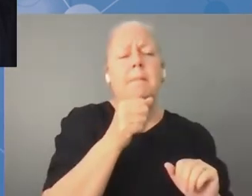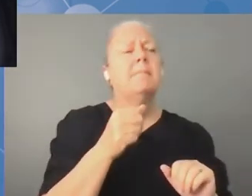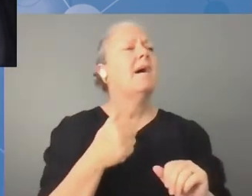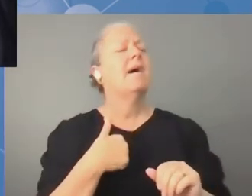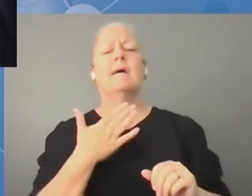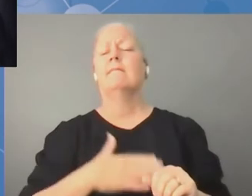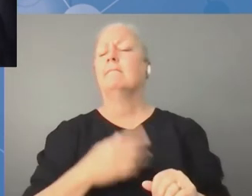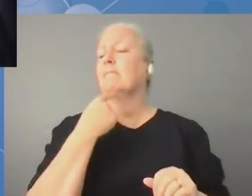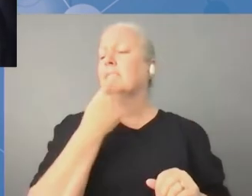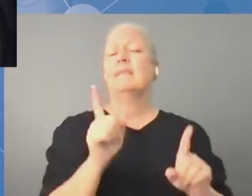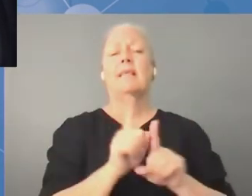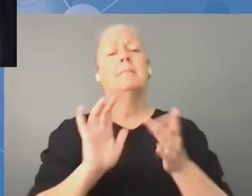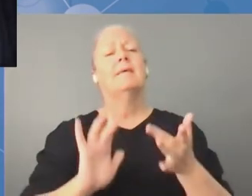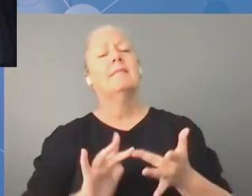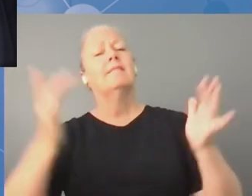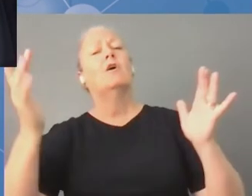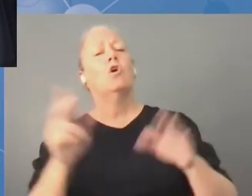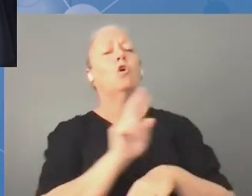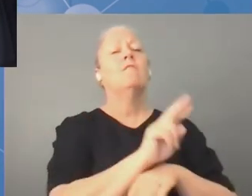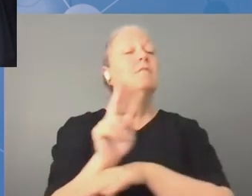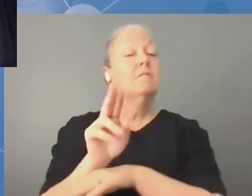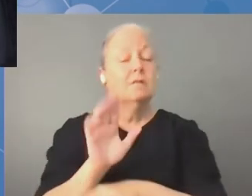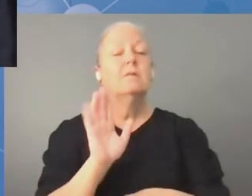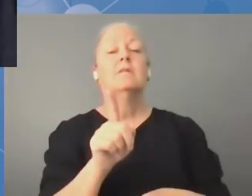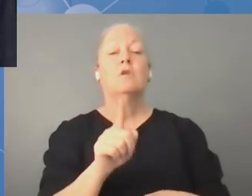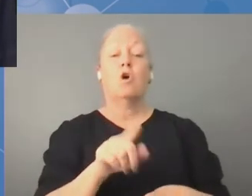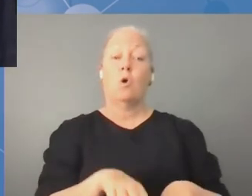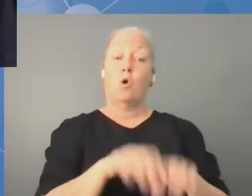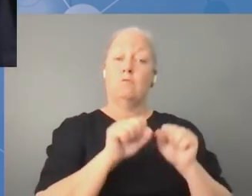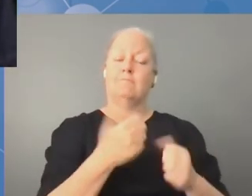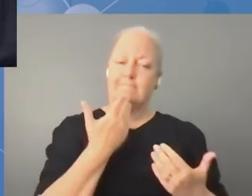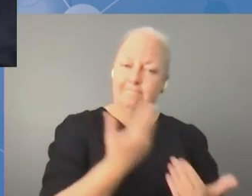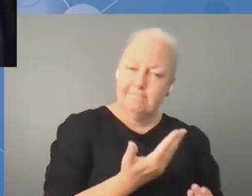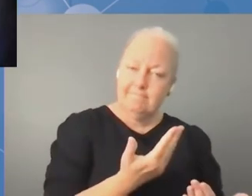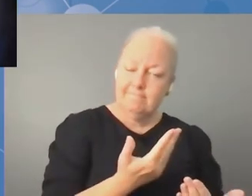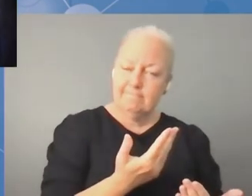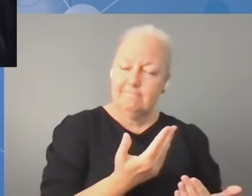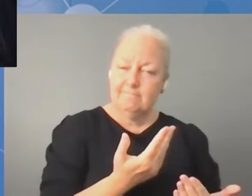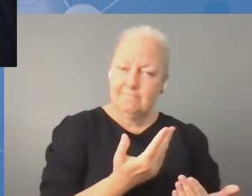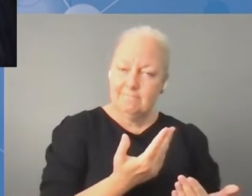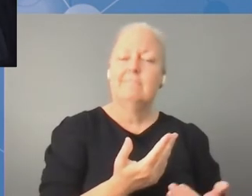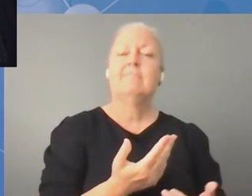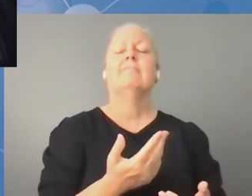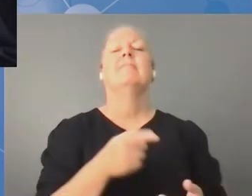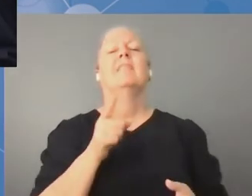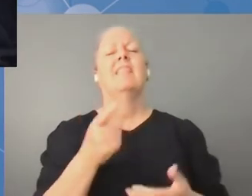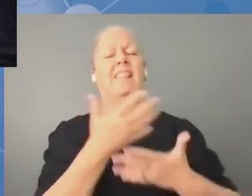Niektóre rzeczy już były poruszane. Chodzi o bariery lingwistyczne, językowe, jeżeli wolimy. IGF ma być forum międzynarodowym, prawda,